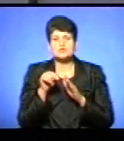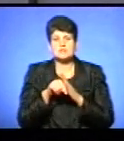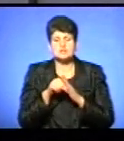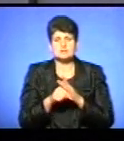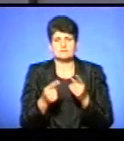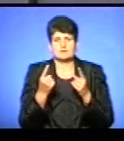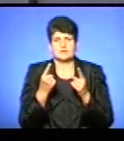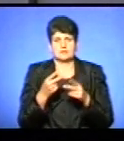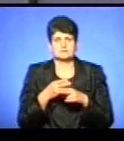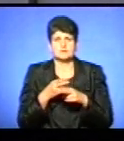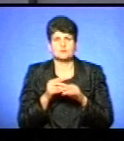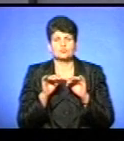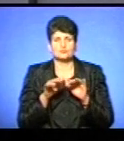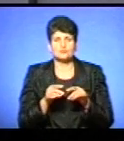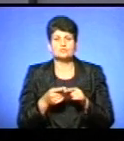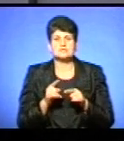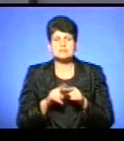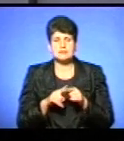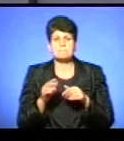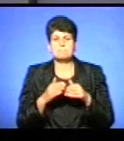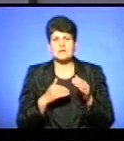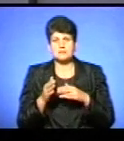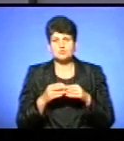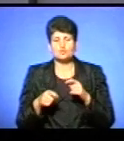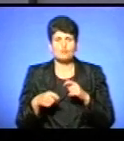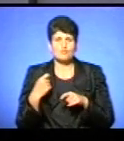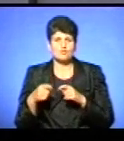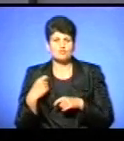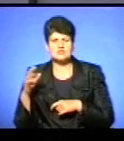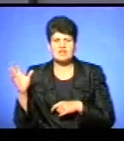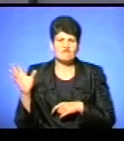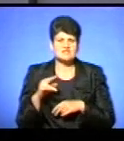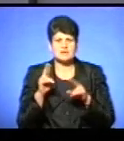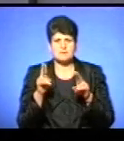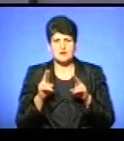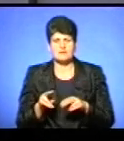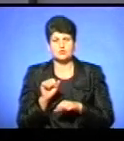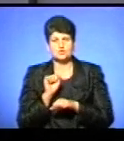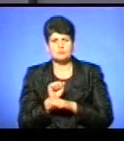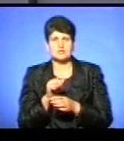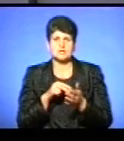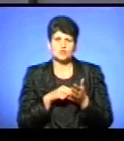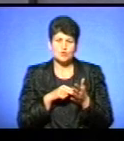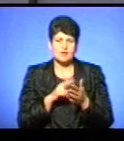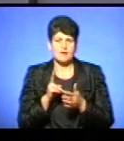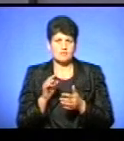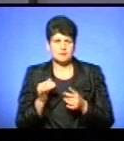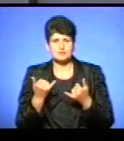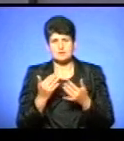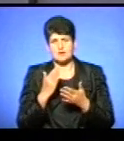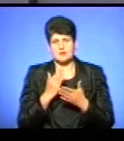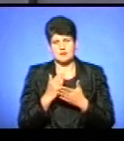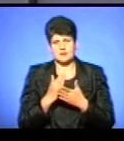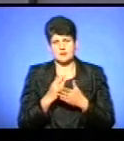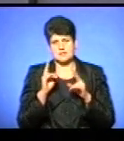перешкоджання дорожньому руху, це практично порушення всіх правил зупинки і стоянки, що зараз діють на даний час